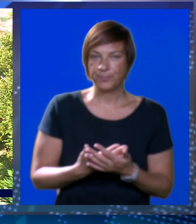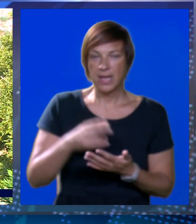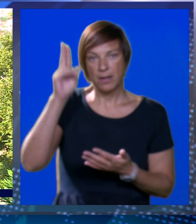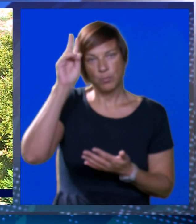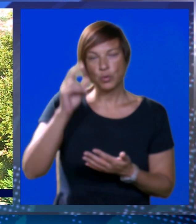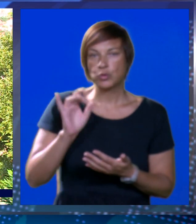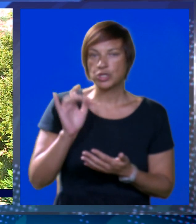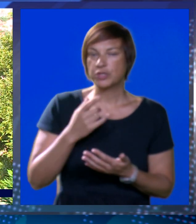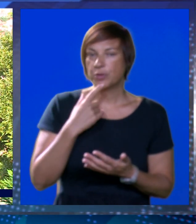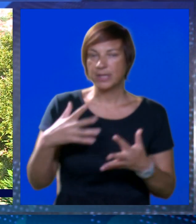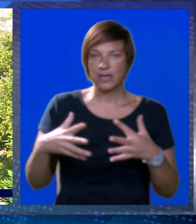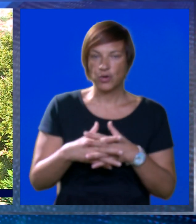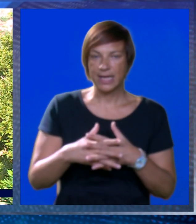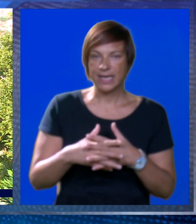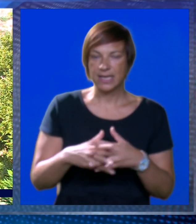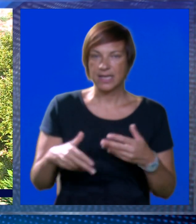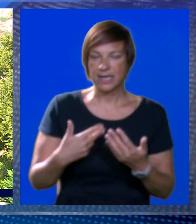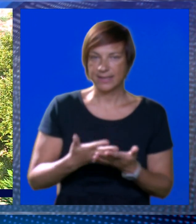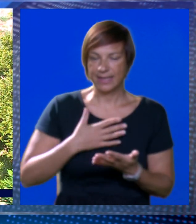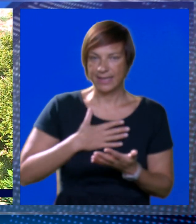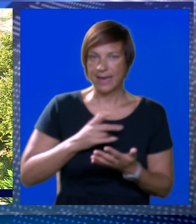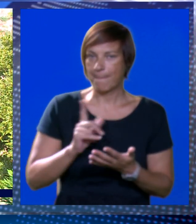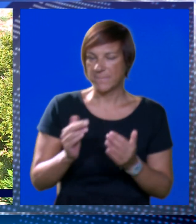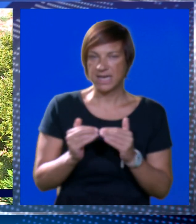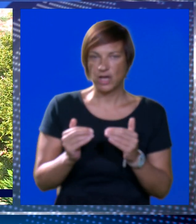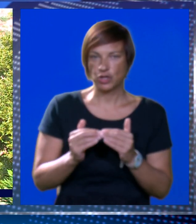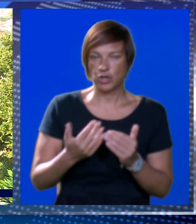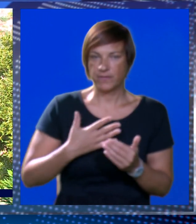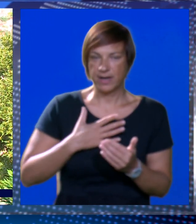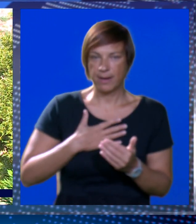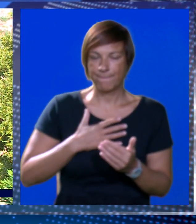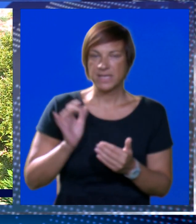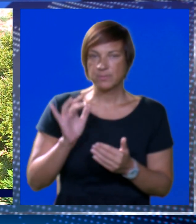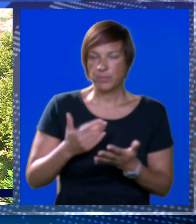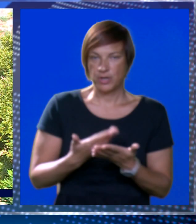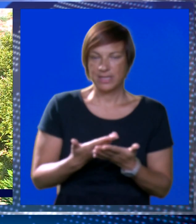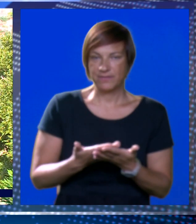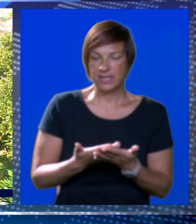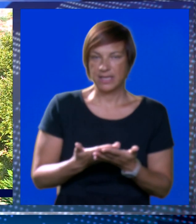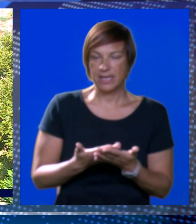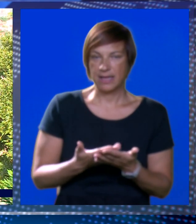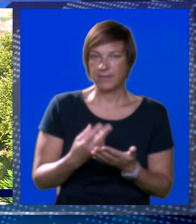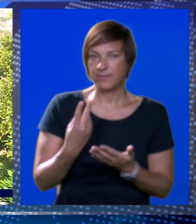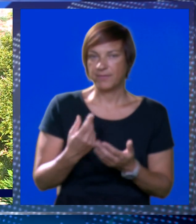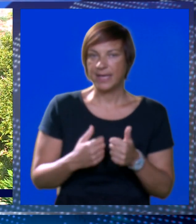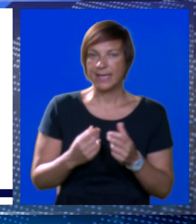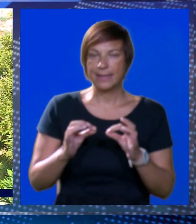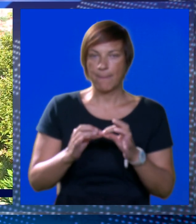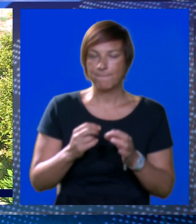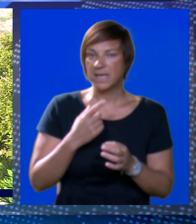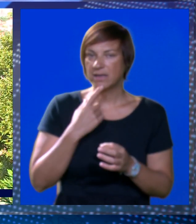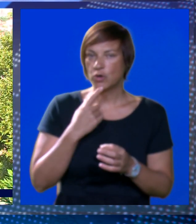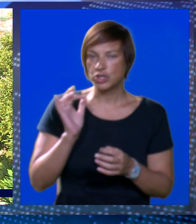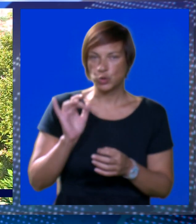varijanta protiv koje je grad zapravo i nama ne odgovara i mi smo protiv nje. Dakle, ta varijanta V1B,